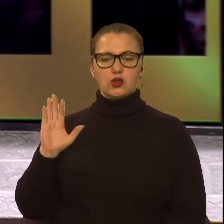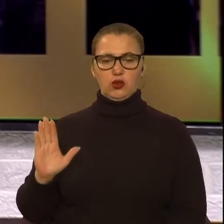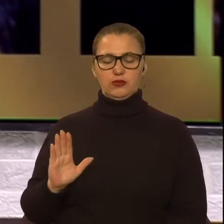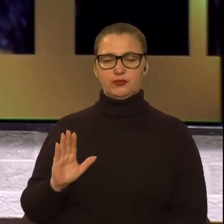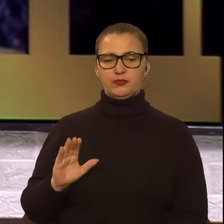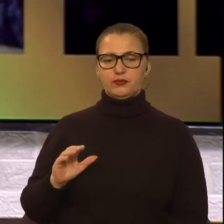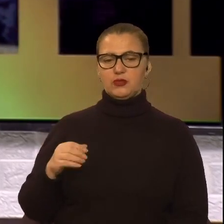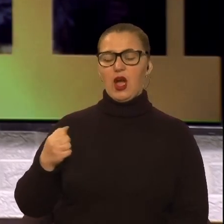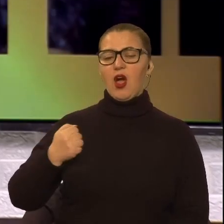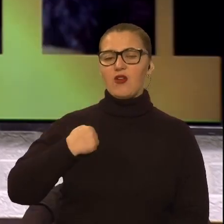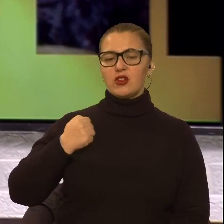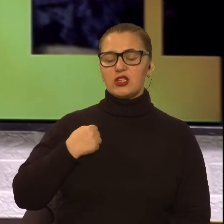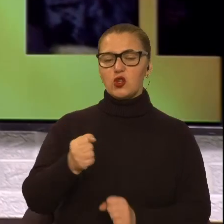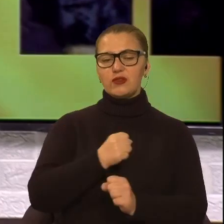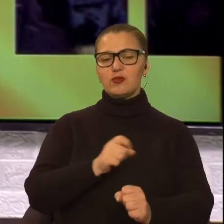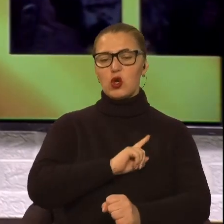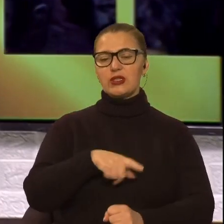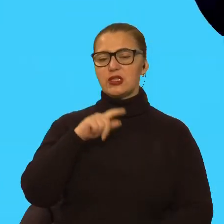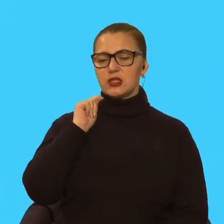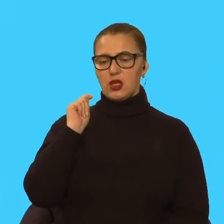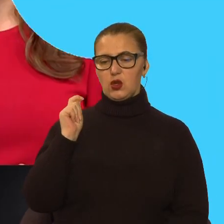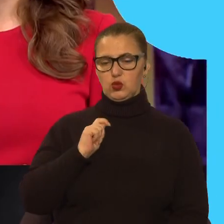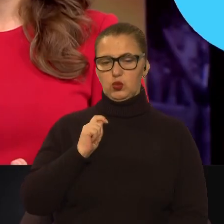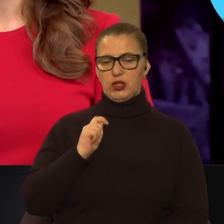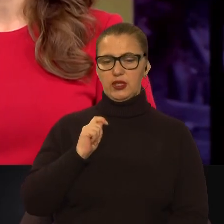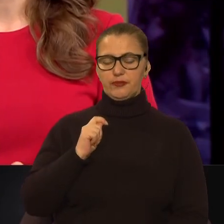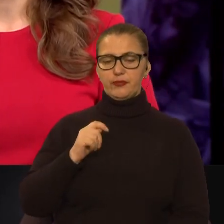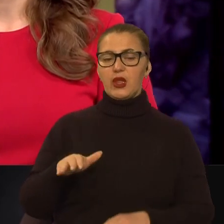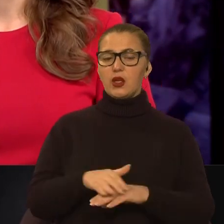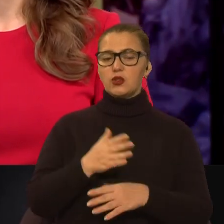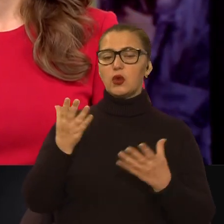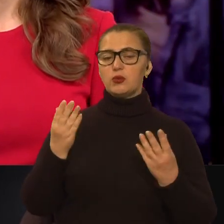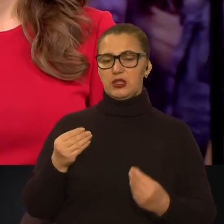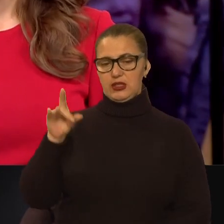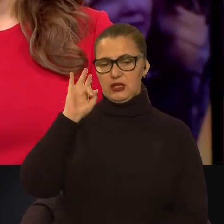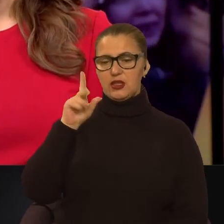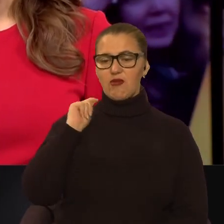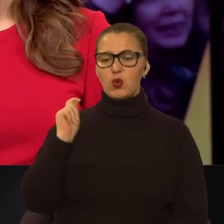Адам, військовослужбовець Збройних сил України. Пане Євгене, добрий день, слава Україні!